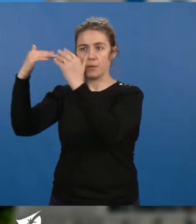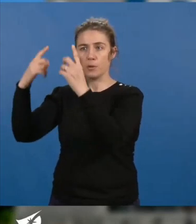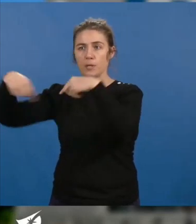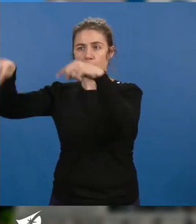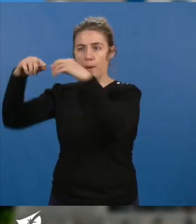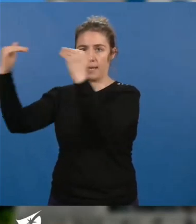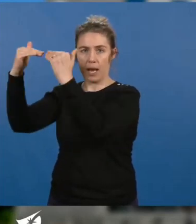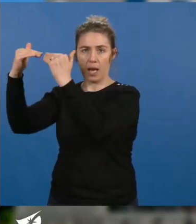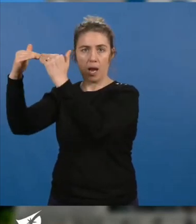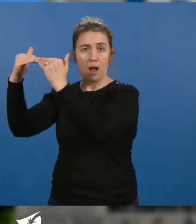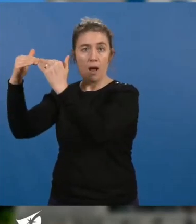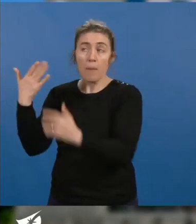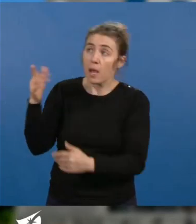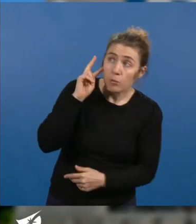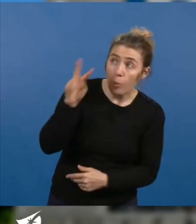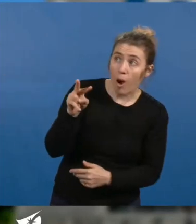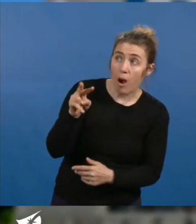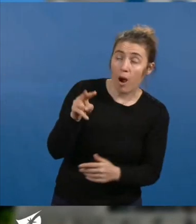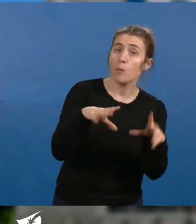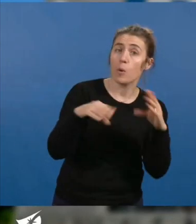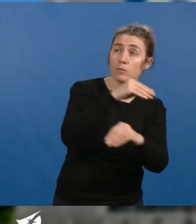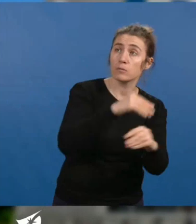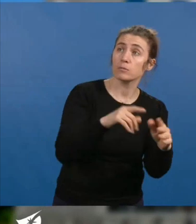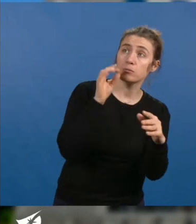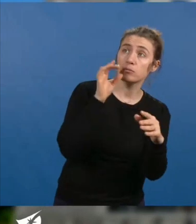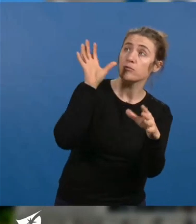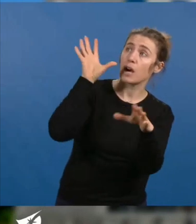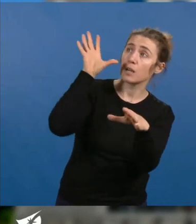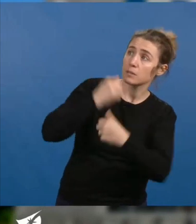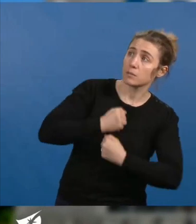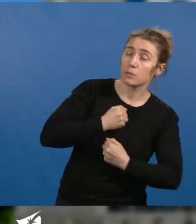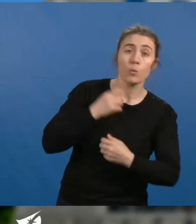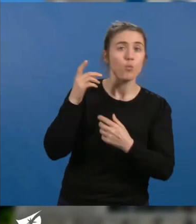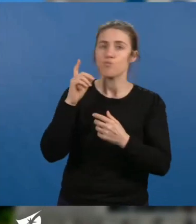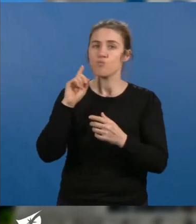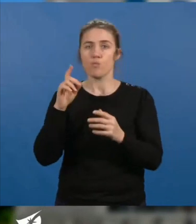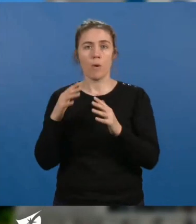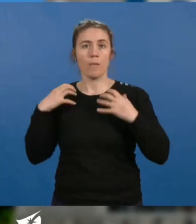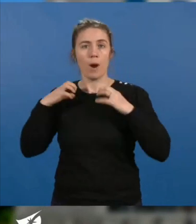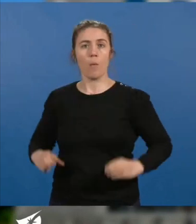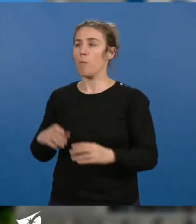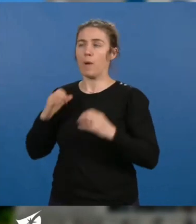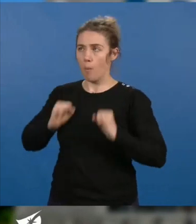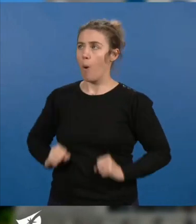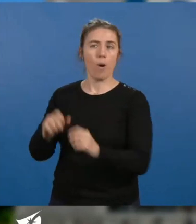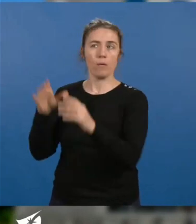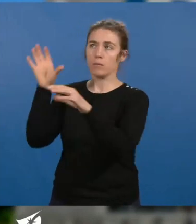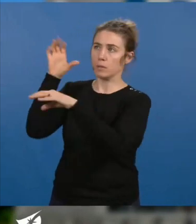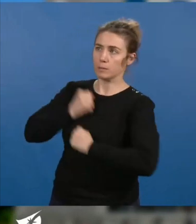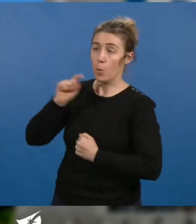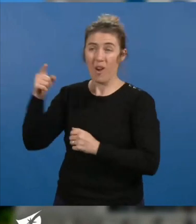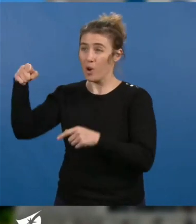légitimité populaire ni légitimité parlementaire pour cette réforme, car il est issu d'un passage en force,